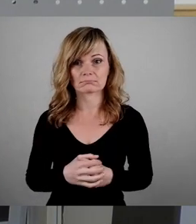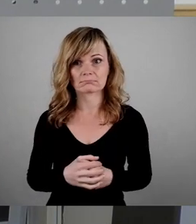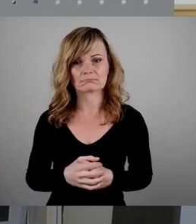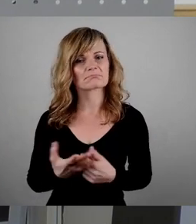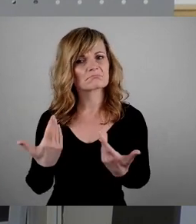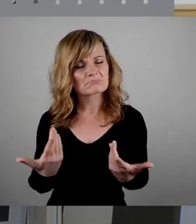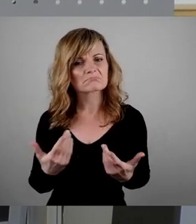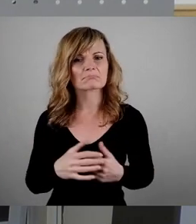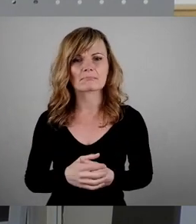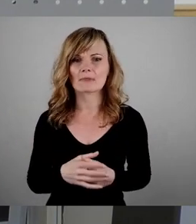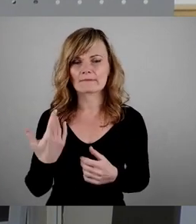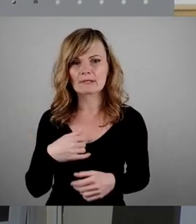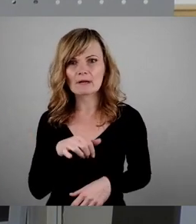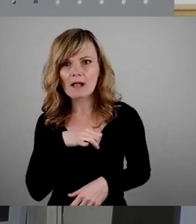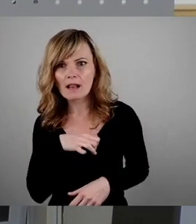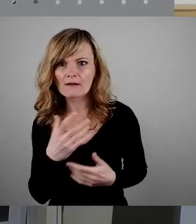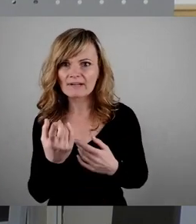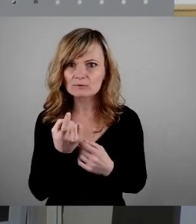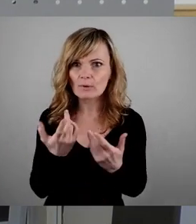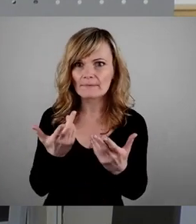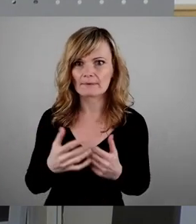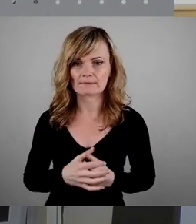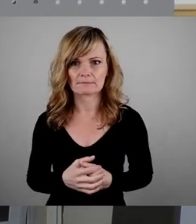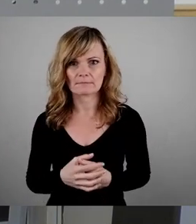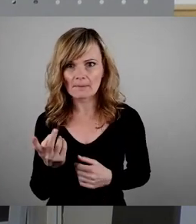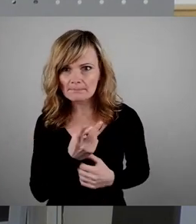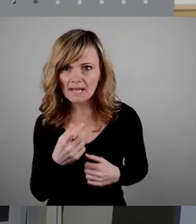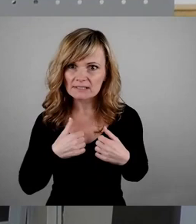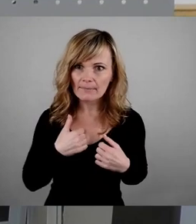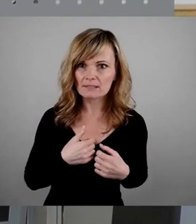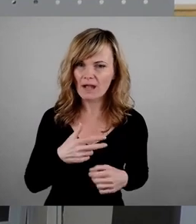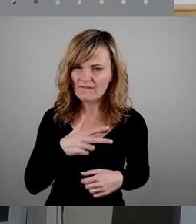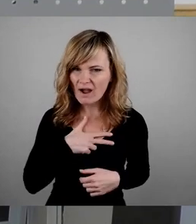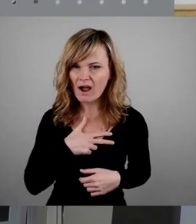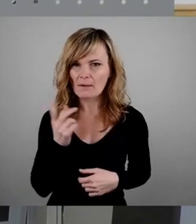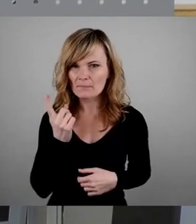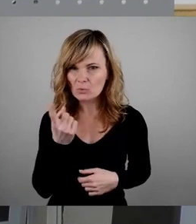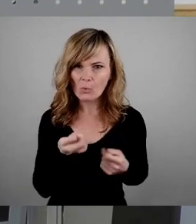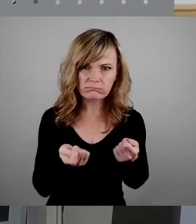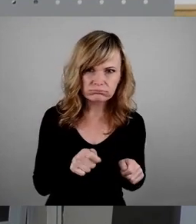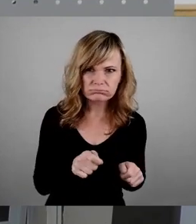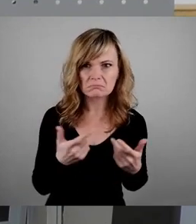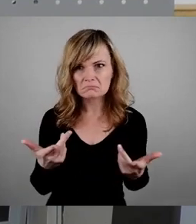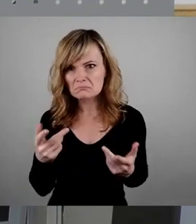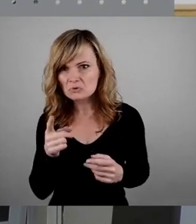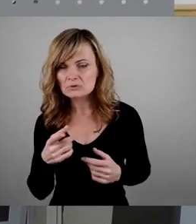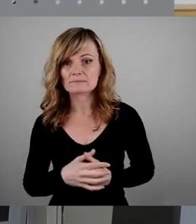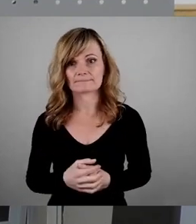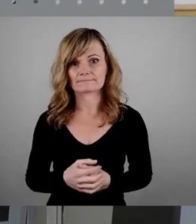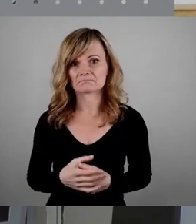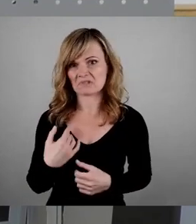Spannungsbogen erzeugen soll. Sind denn die beiden Bäder wirklich von der Schließung bedroht, wird sich der Bürger fragen, ich meine nicht.